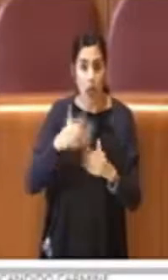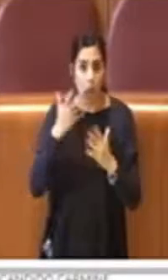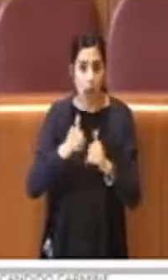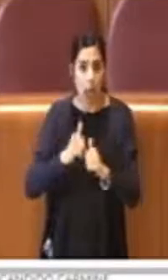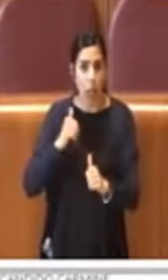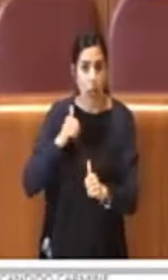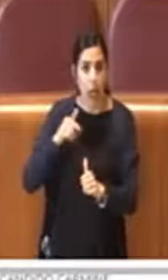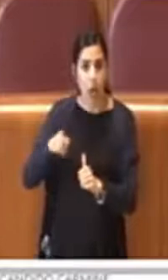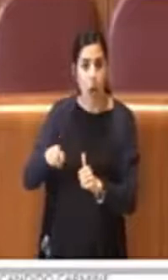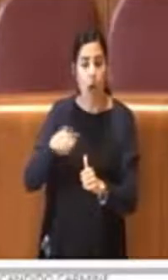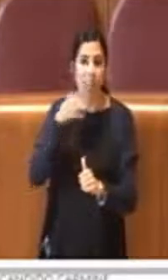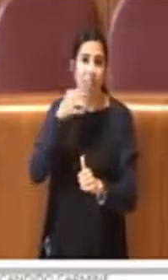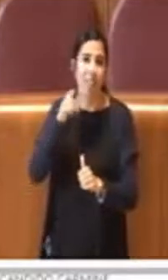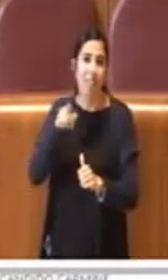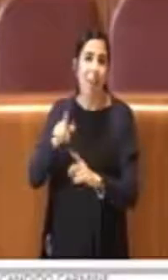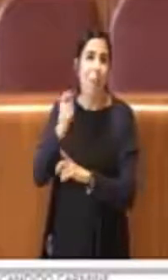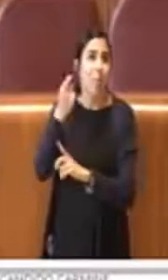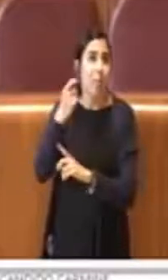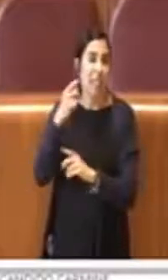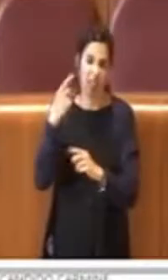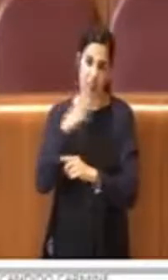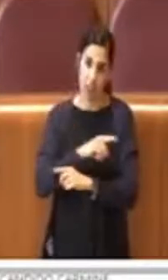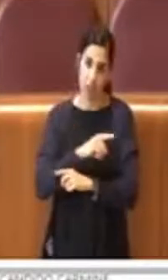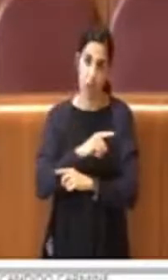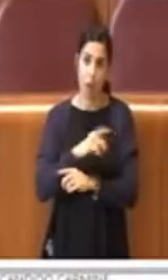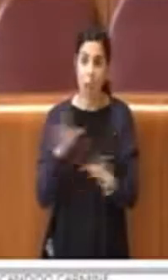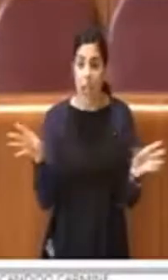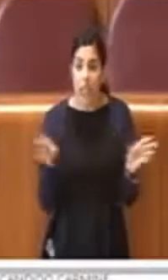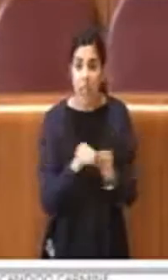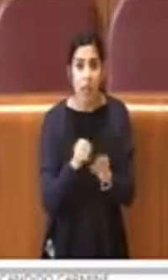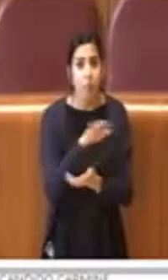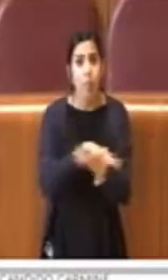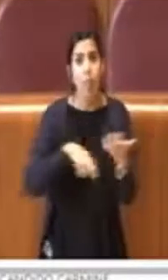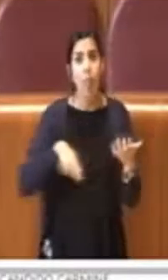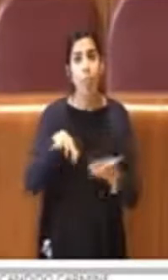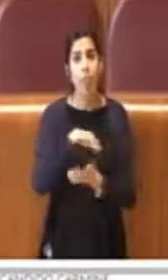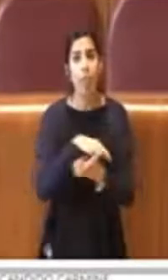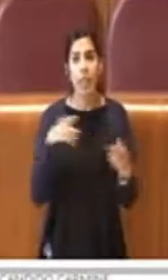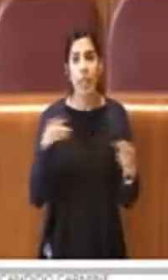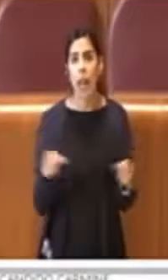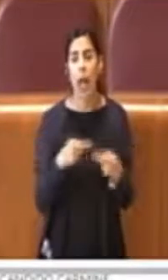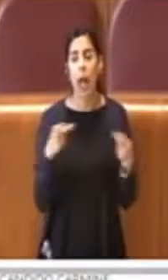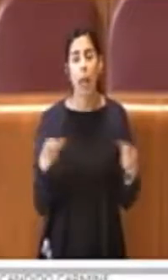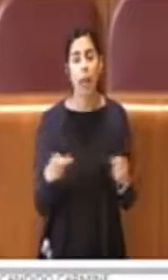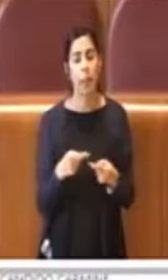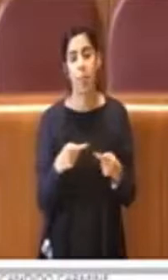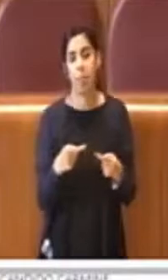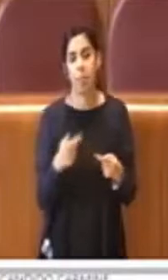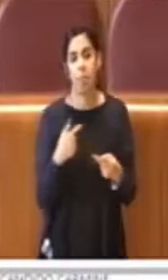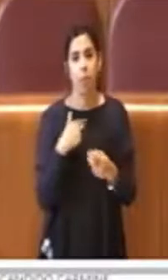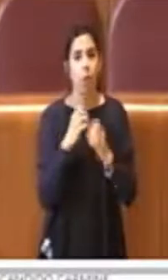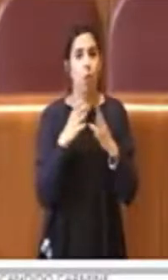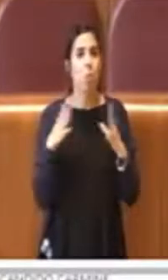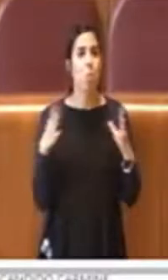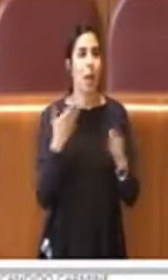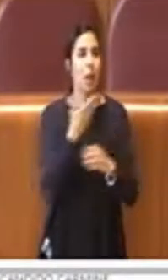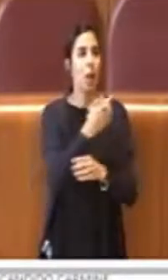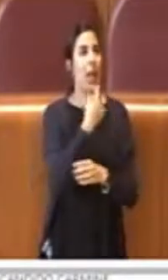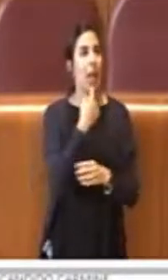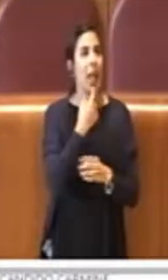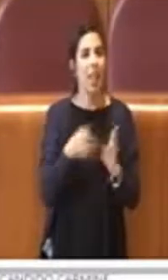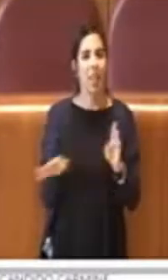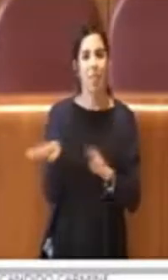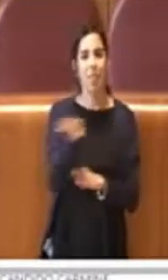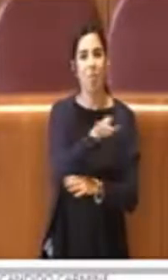quindi aveva meno possibilità. Ma mettere insieme tutte queste cose, probabilmente mi immagino anche dall'altra parte, chi ha ricevuto